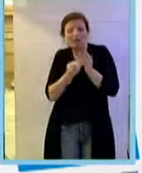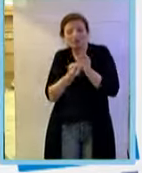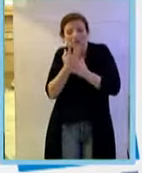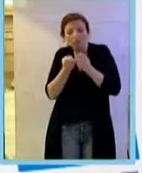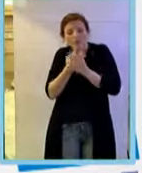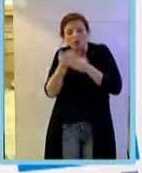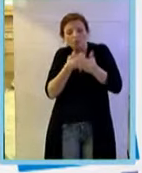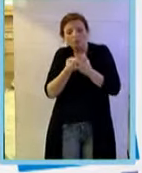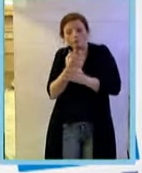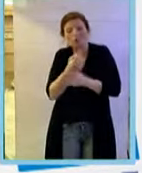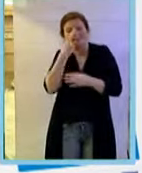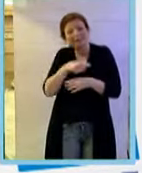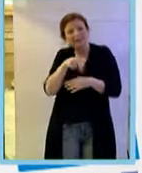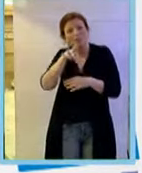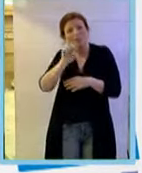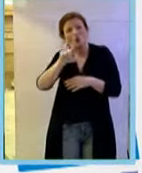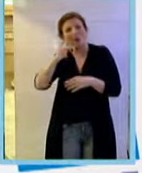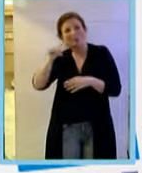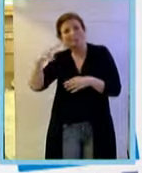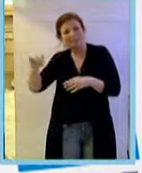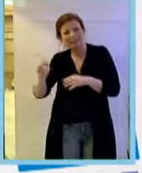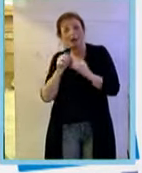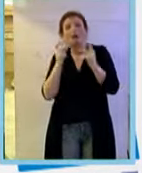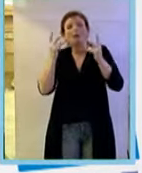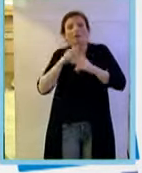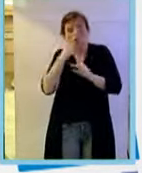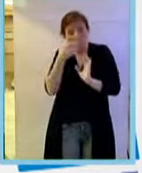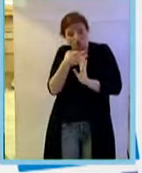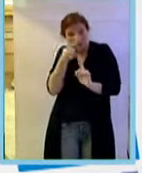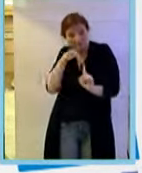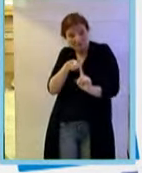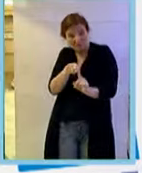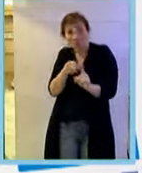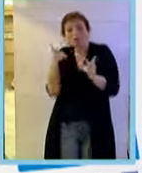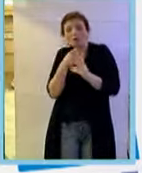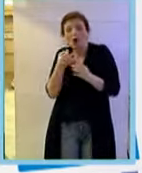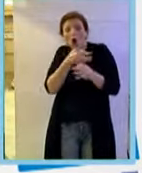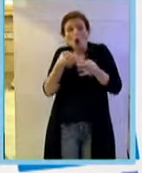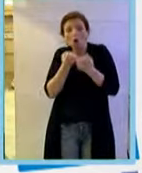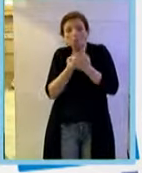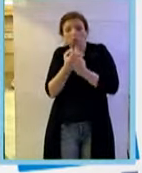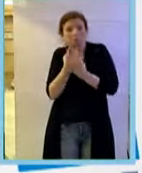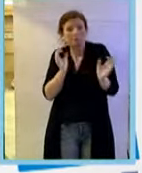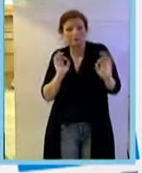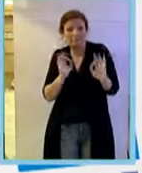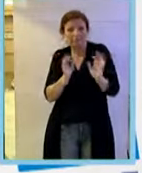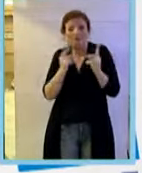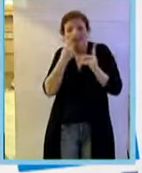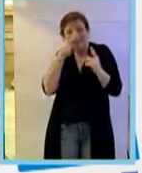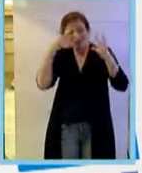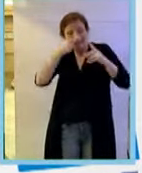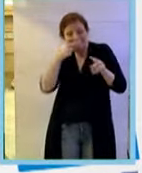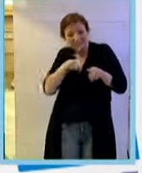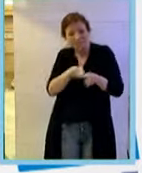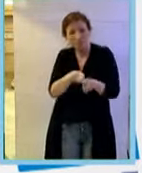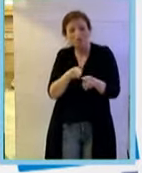tipo la prolattina. Queste cellule non producono ormoni. Questo tipo di organizzazione